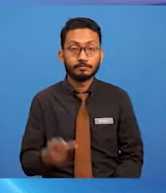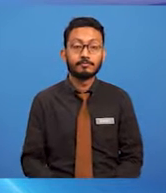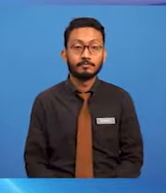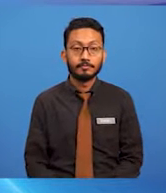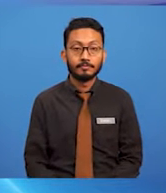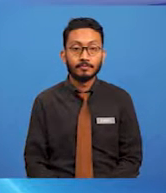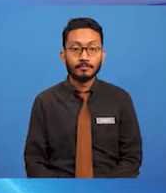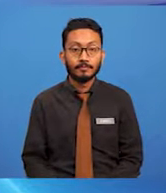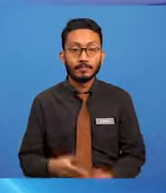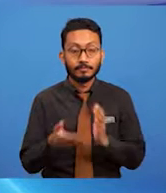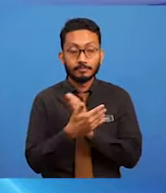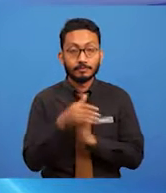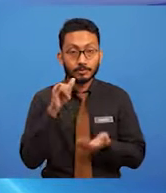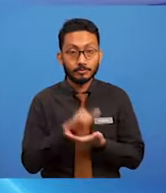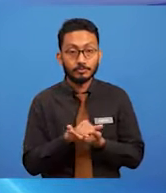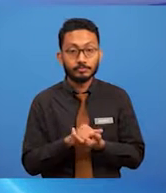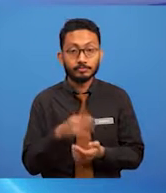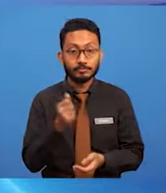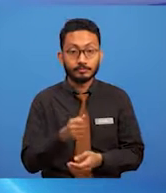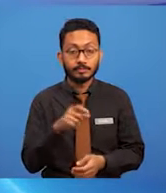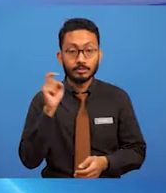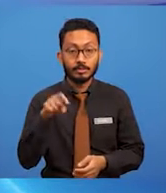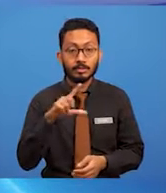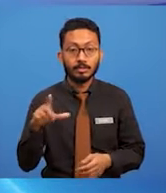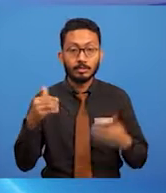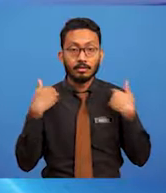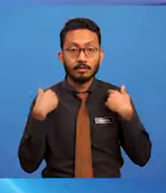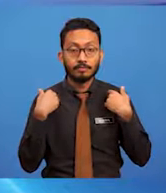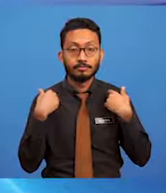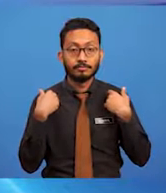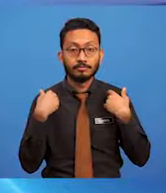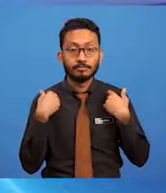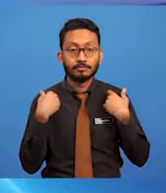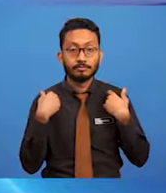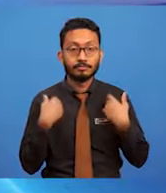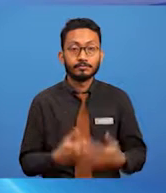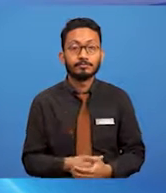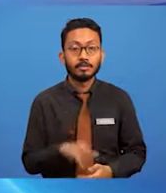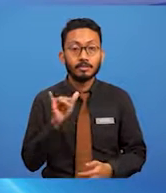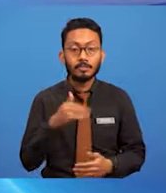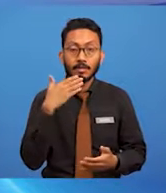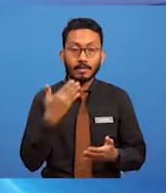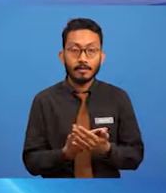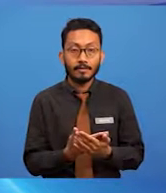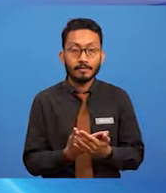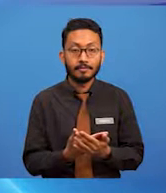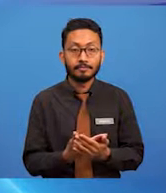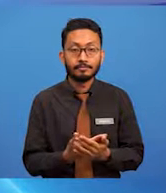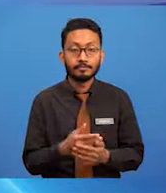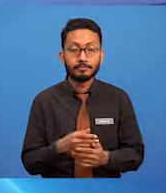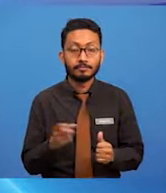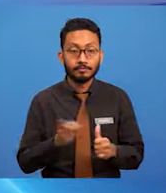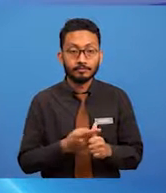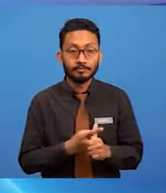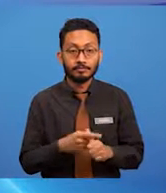Oleh itu, ia mestilah mempunyai ciri-ciri yang baik iaitu boleh dibuka